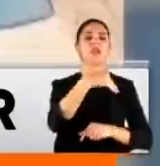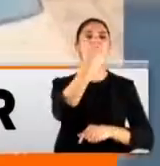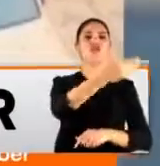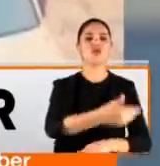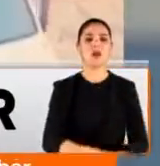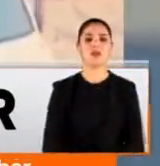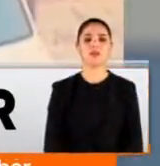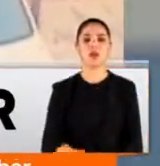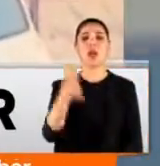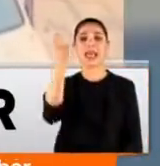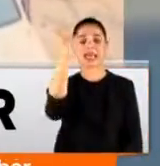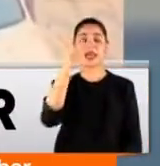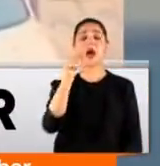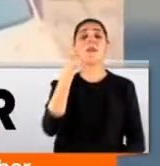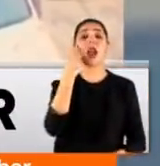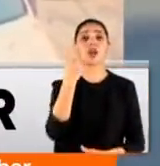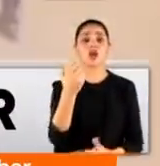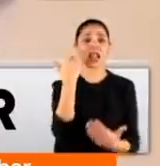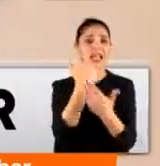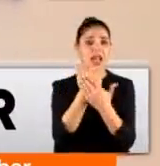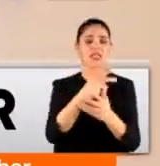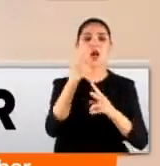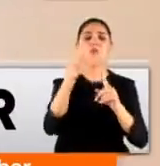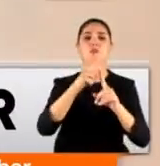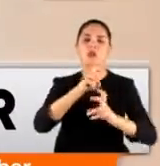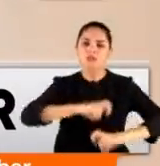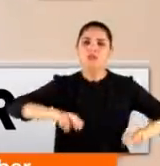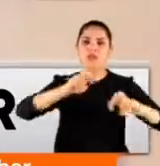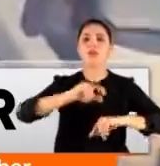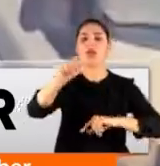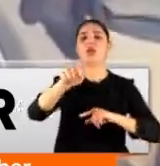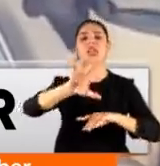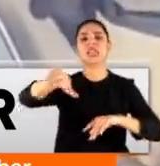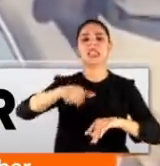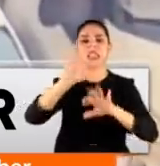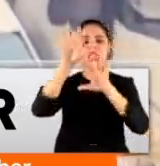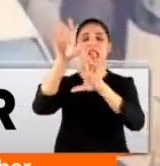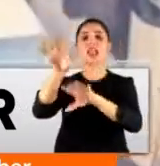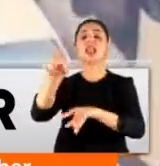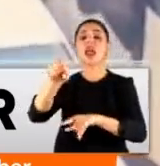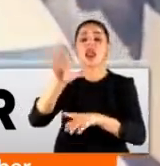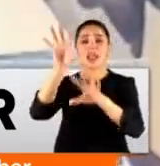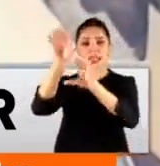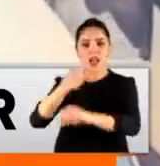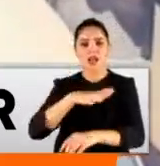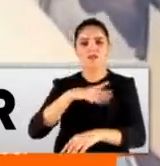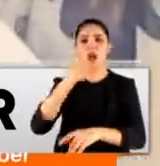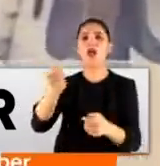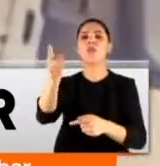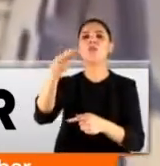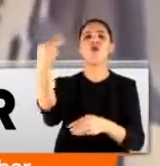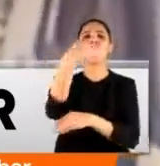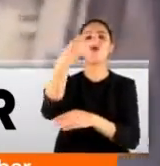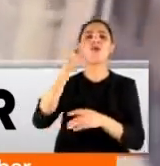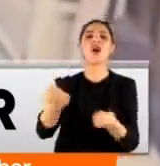Kamera görüntülerinden harekete geçen polis hırsızları yakaladı. Üstelik de o hırsızlar taşeron firmanın işçileriydi ama